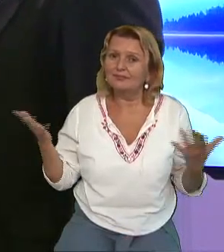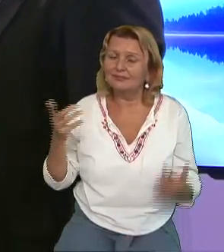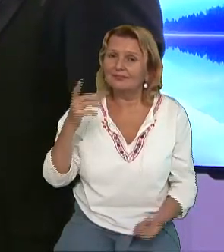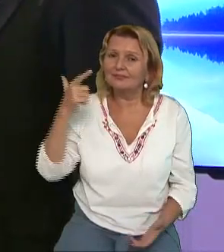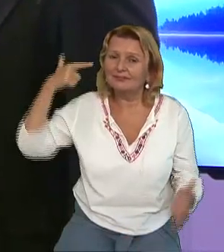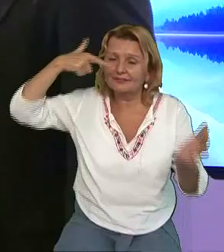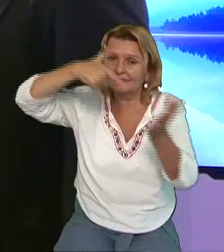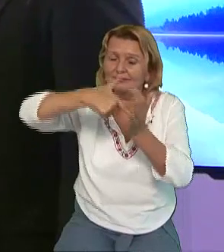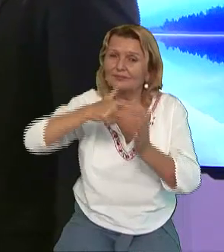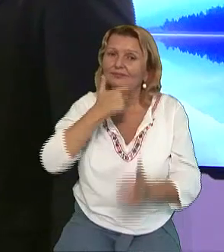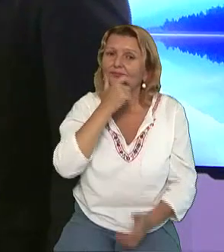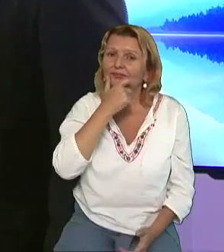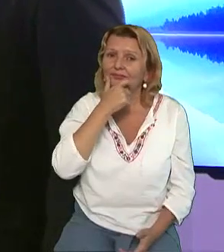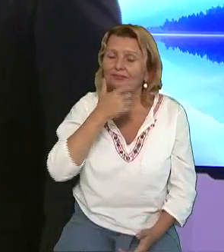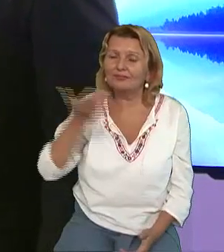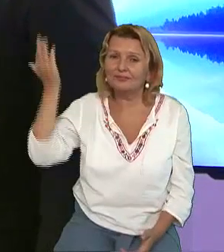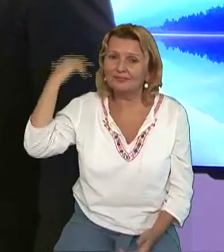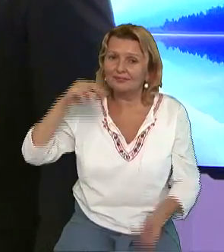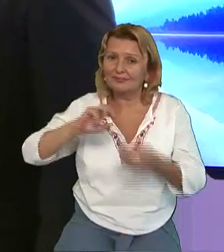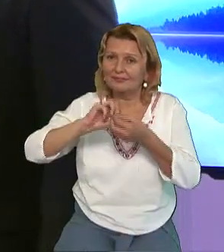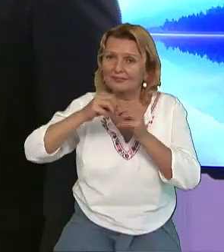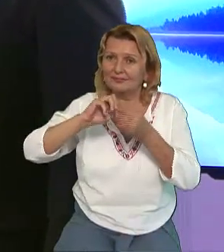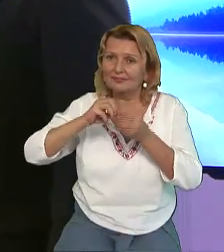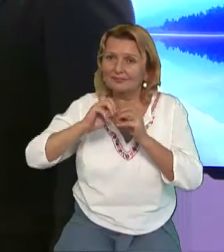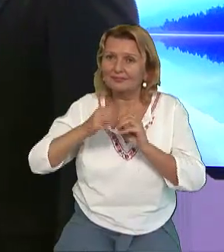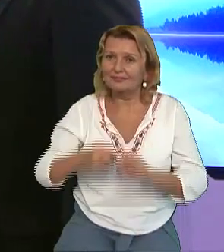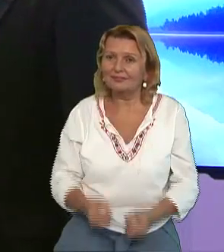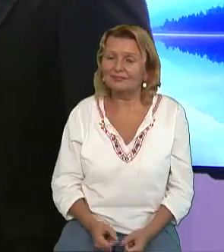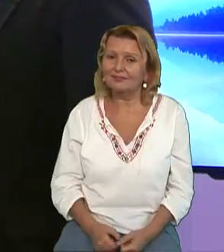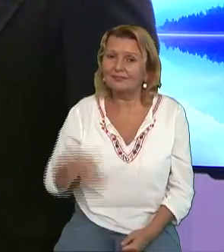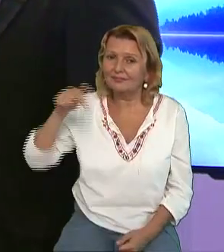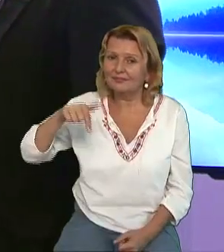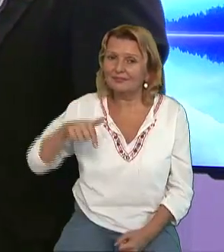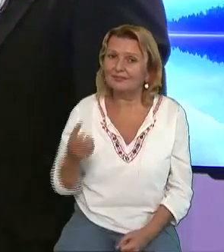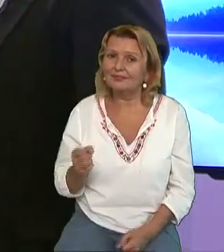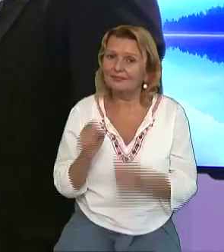Zmochinul blestemat Doar frunzea dat